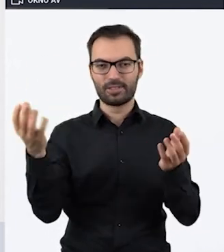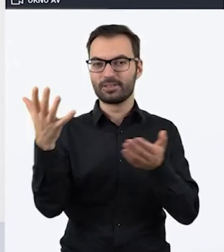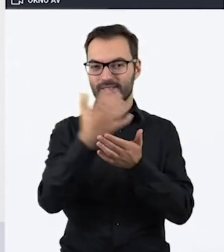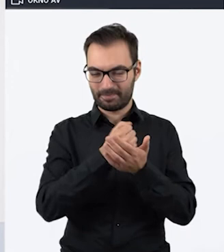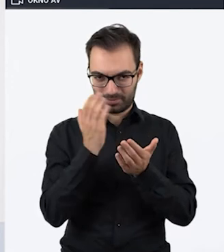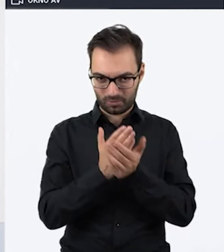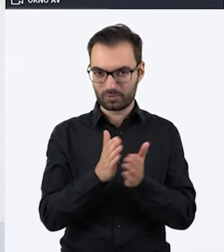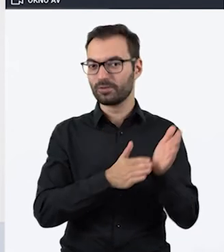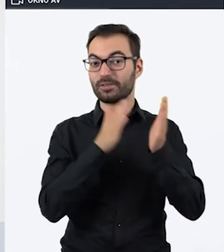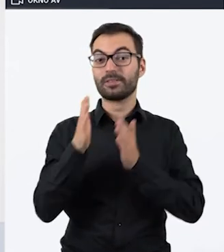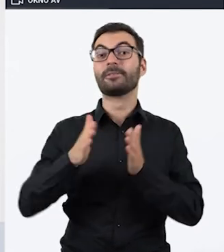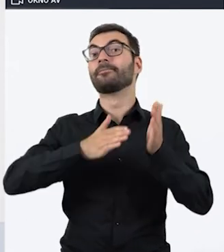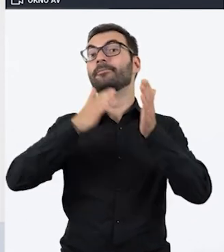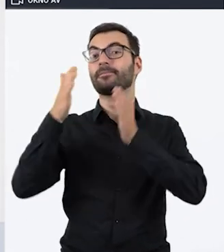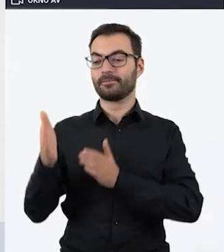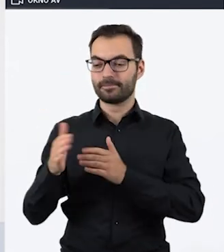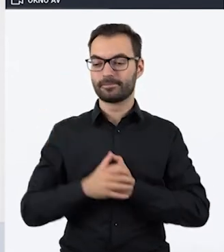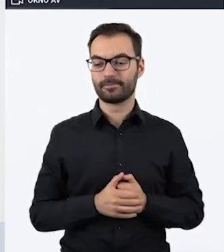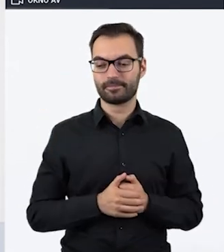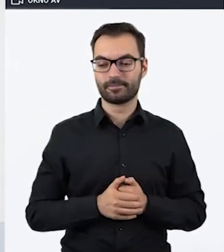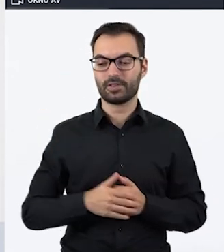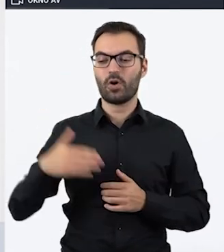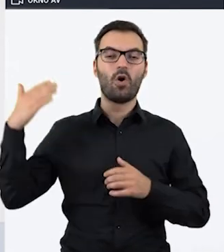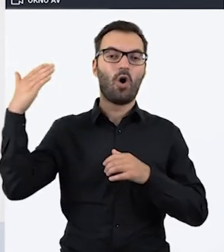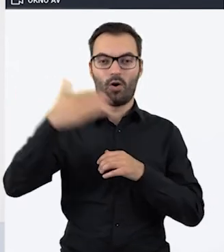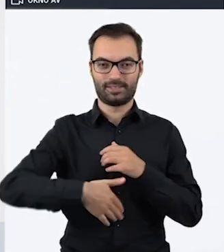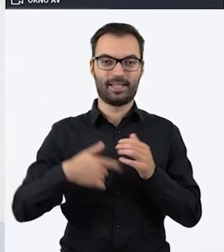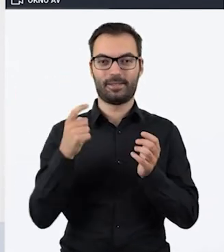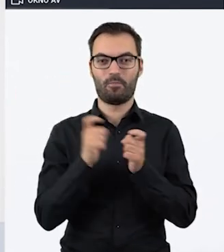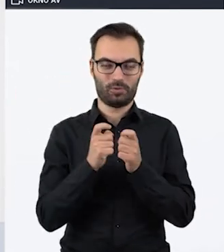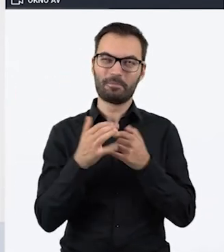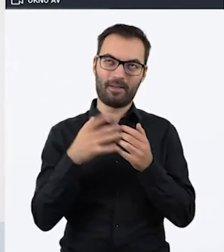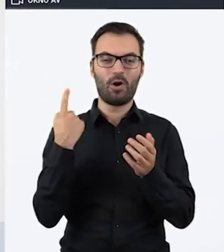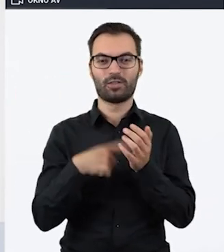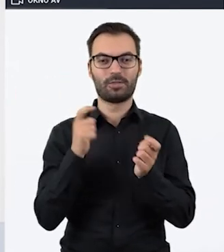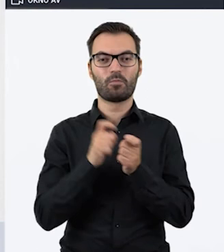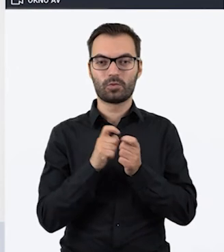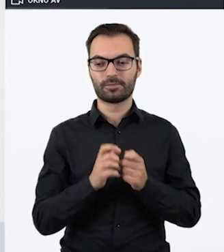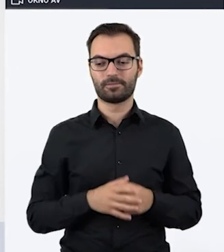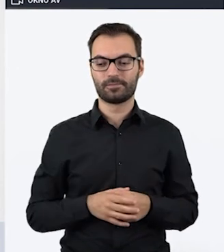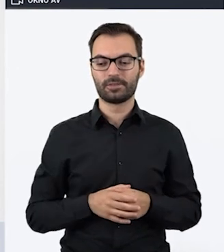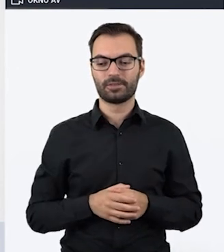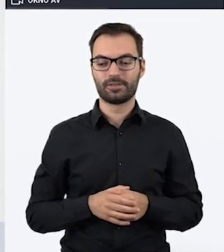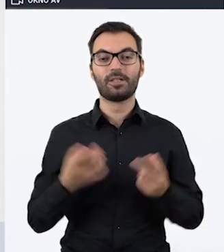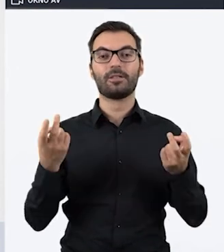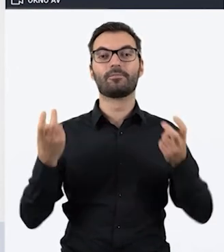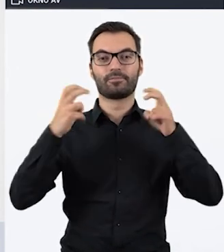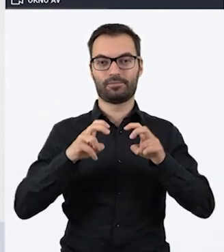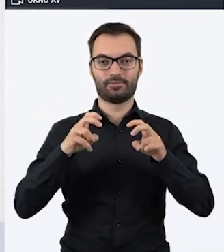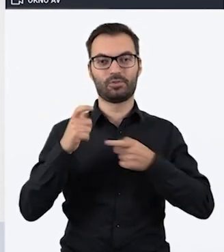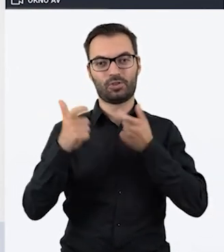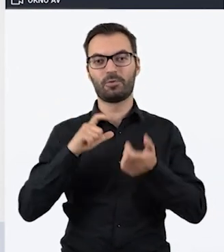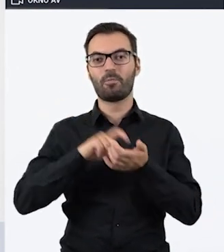No to teraz przechodzimy do takiego już ostatniego prawie punktu, czyli do stworzenia takiego